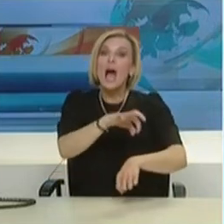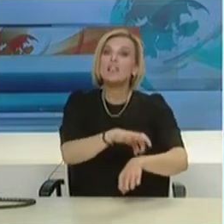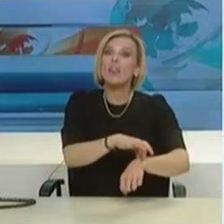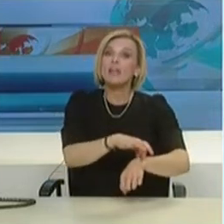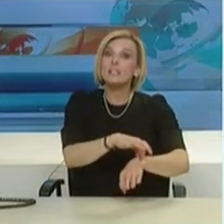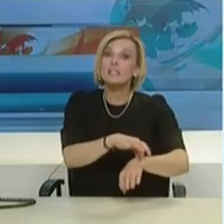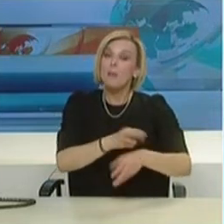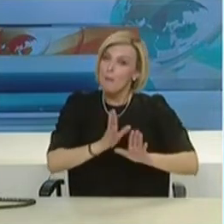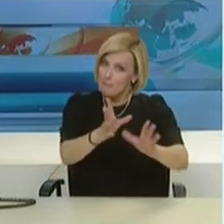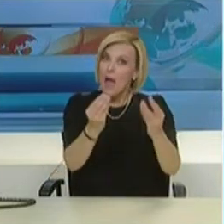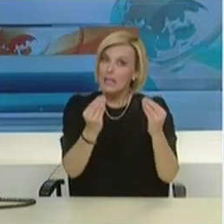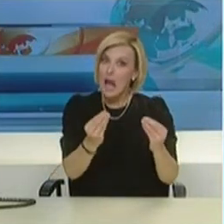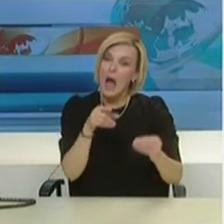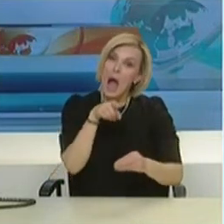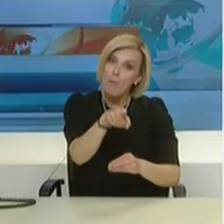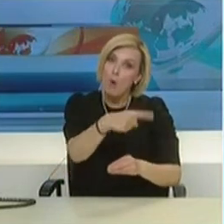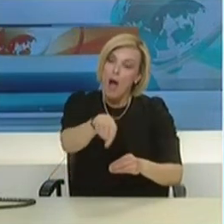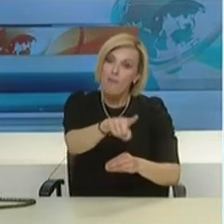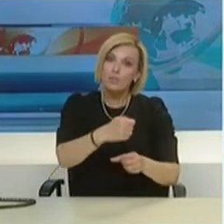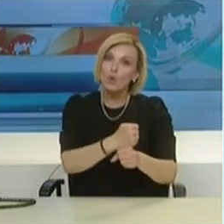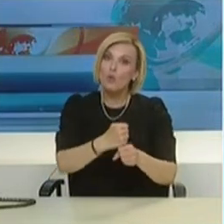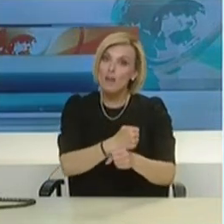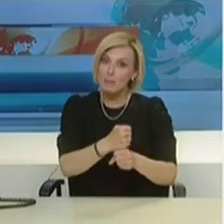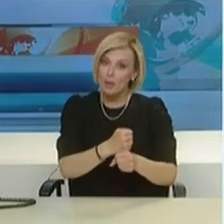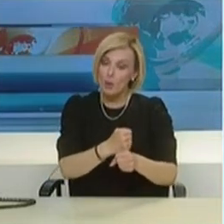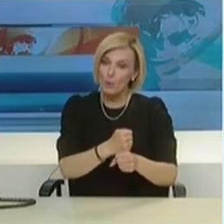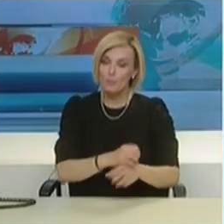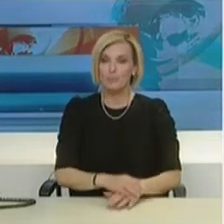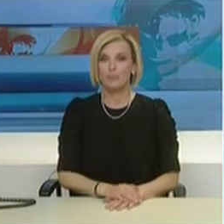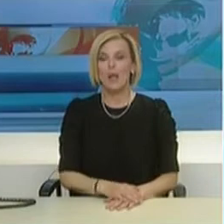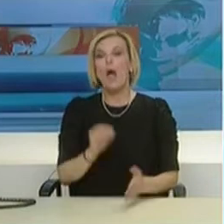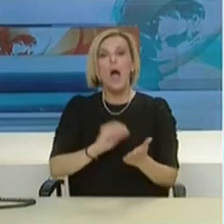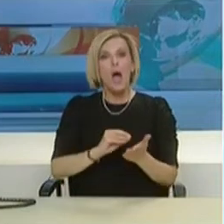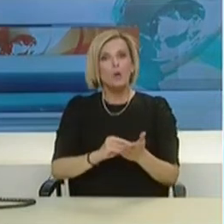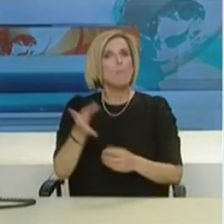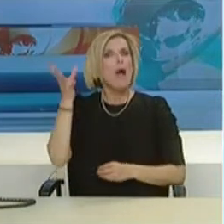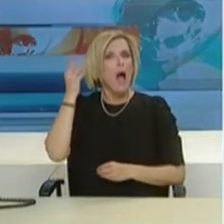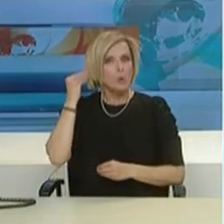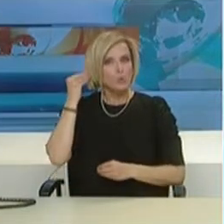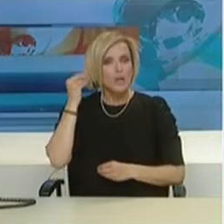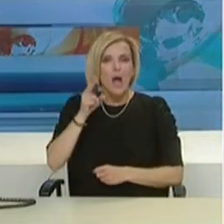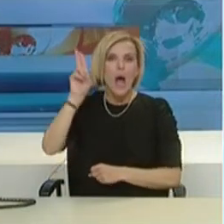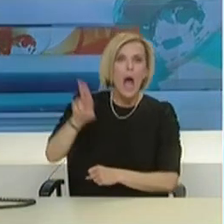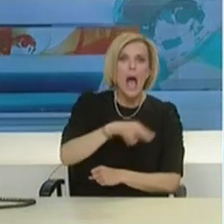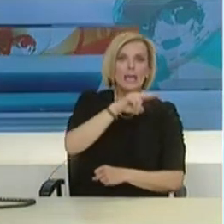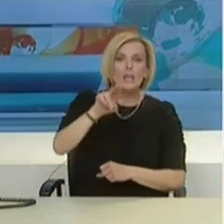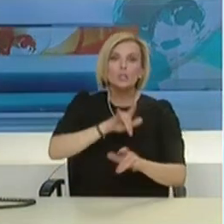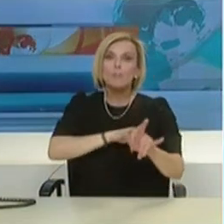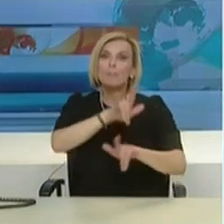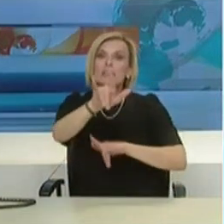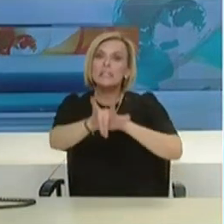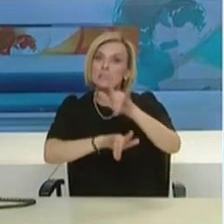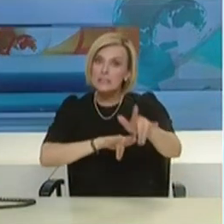διαβάζω από διάφορους συνανρέφους μου ότι θα απαγορευτούν οι πτήσεις. Ισχύει αυτό από πότε.